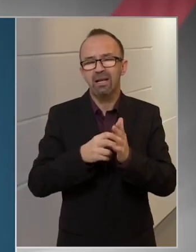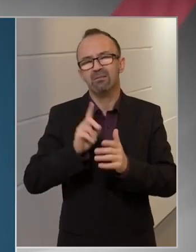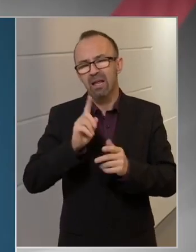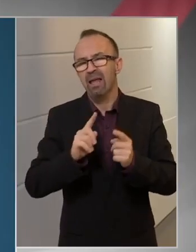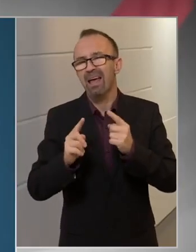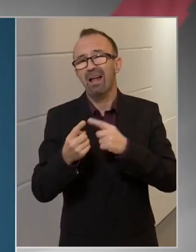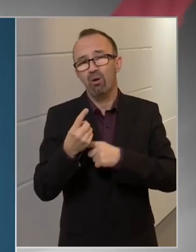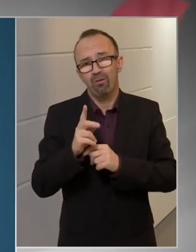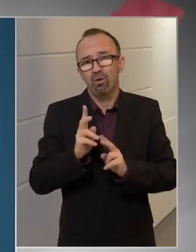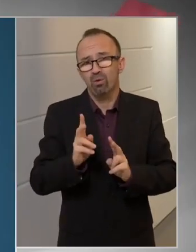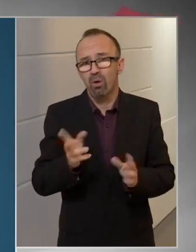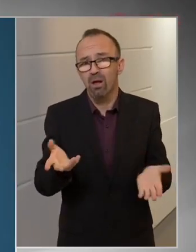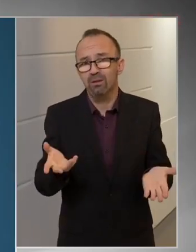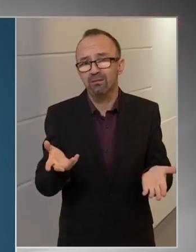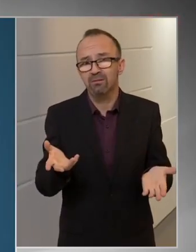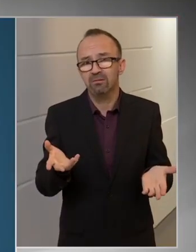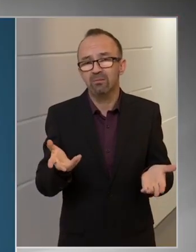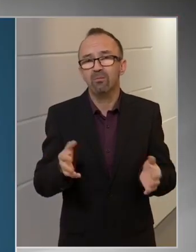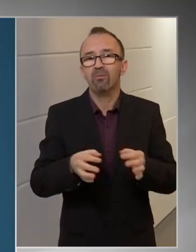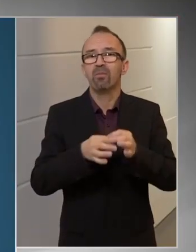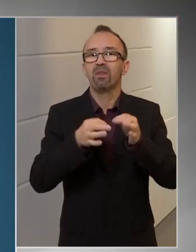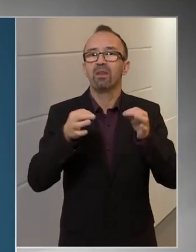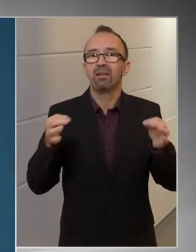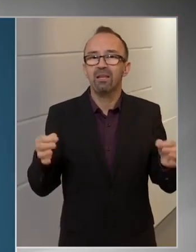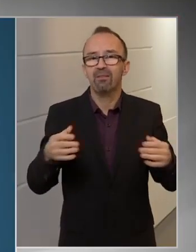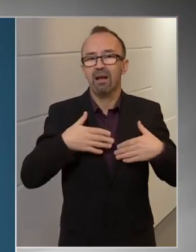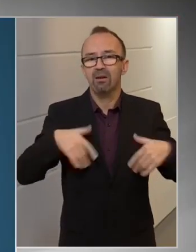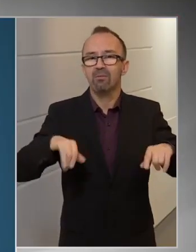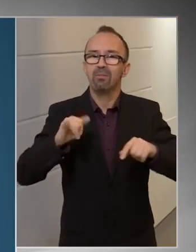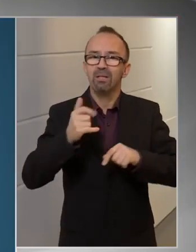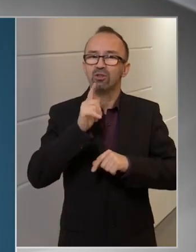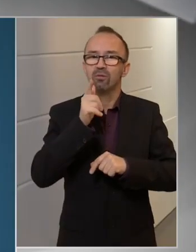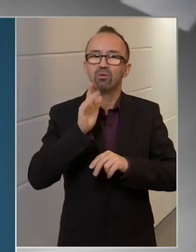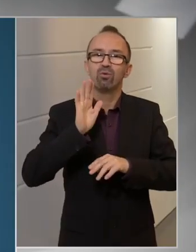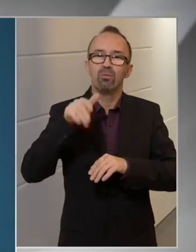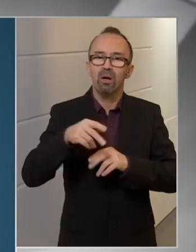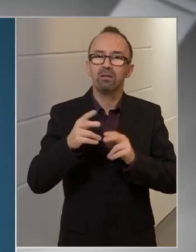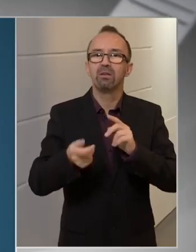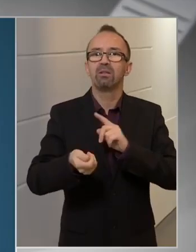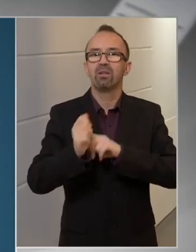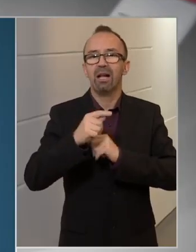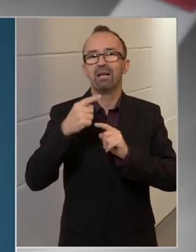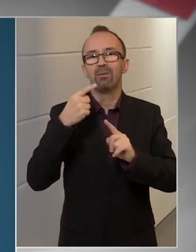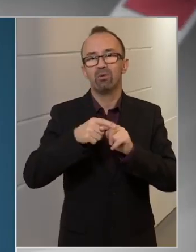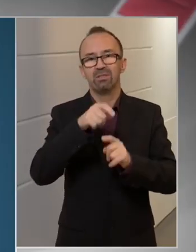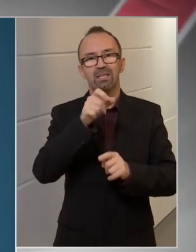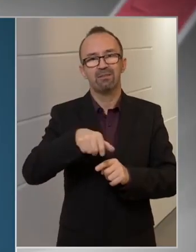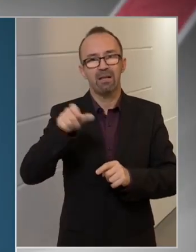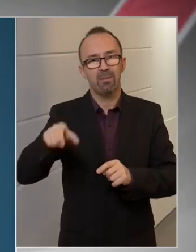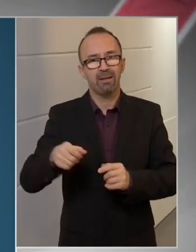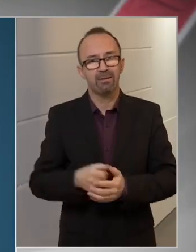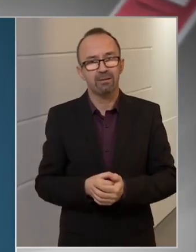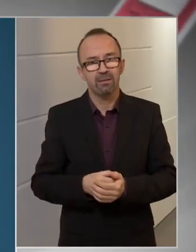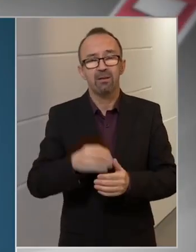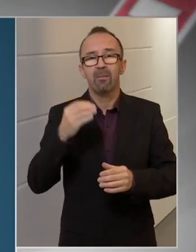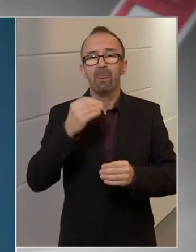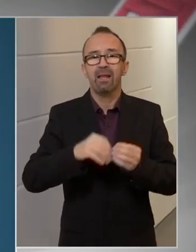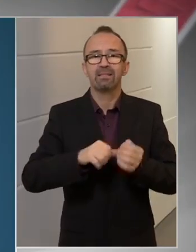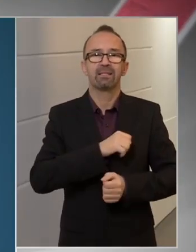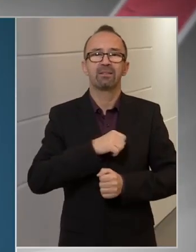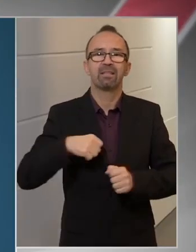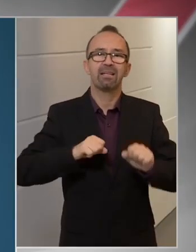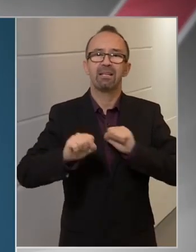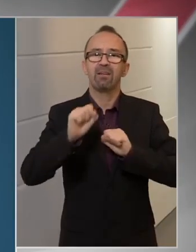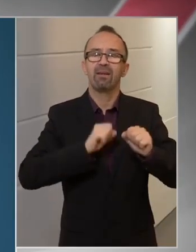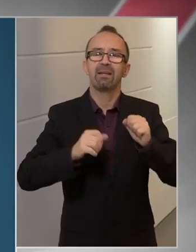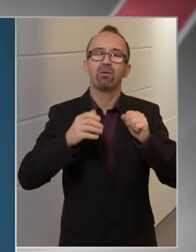előfordulhat, és nyilvánvalóan mi is fogunk majd találni pozitív szemét, ezért az egyéni